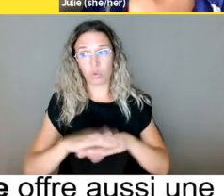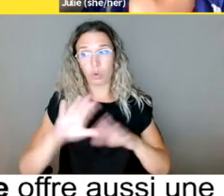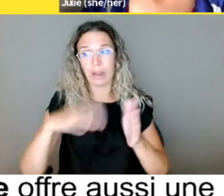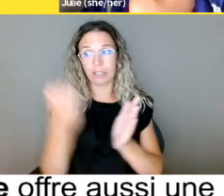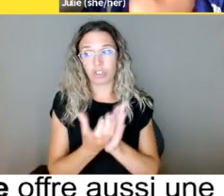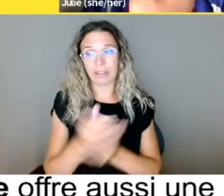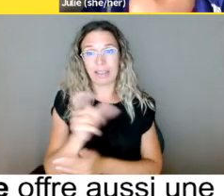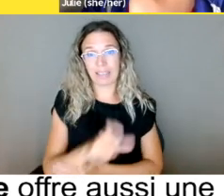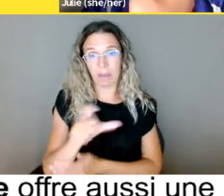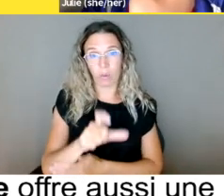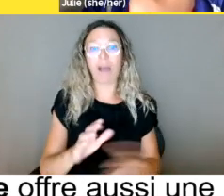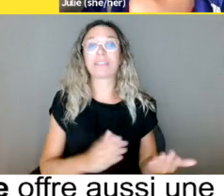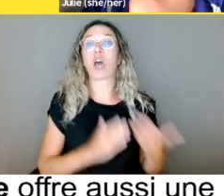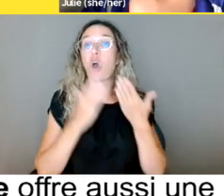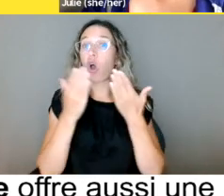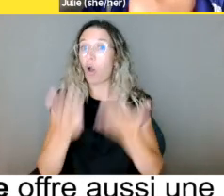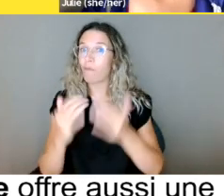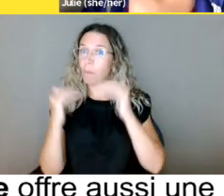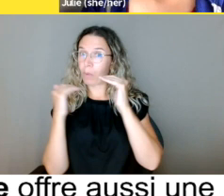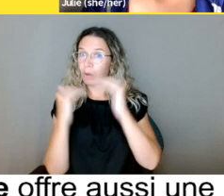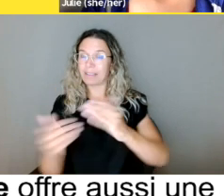accessibles aux personnes handicapées.